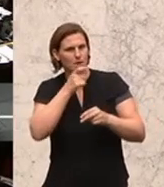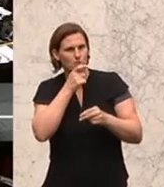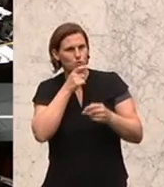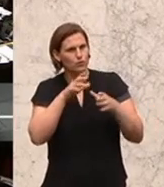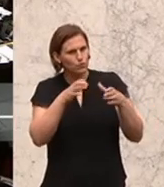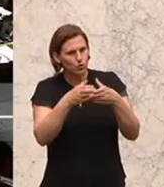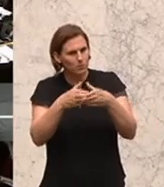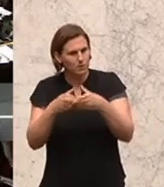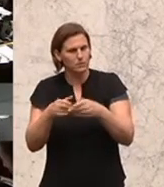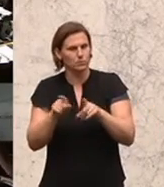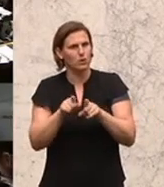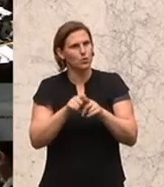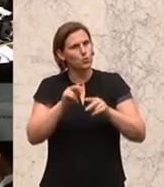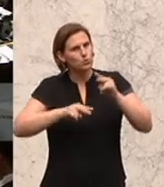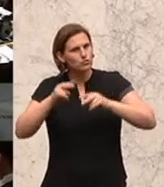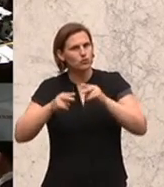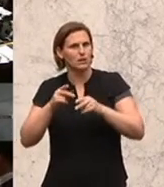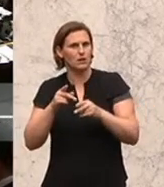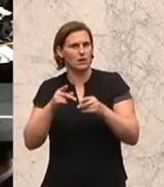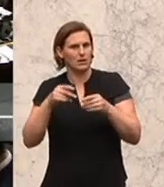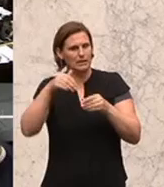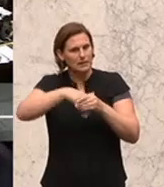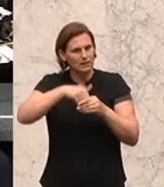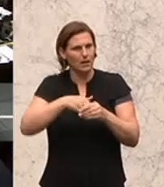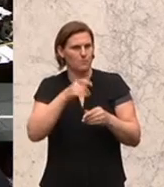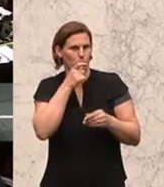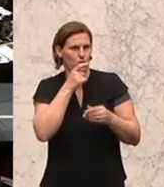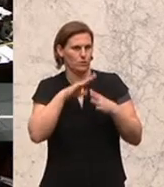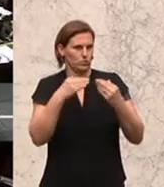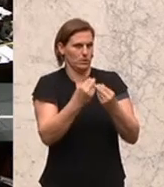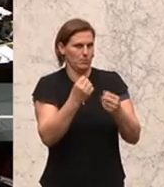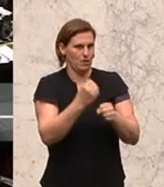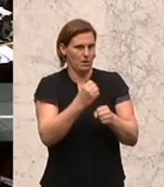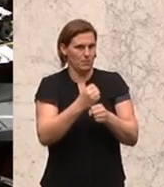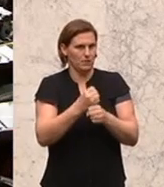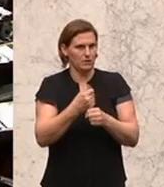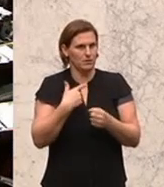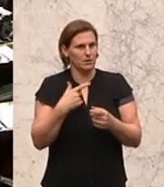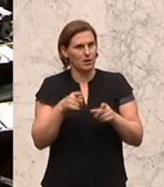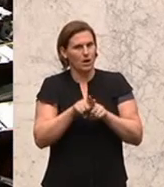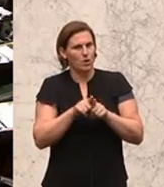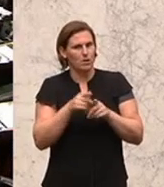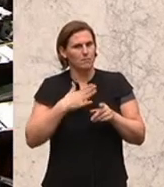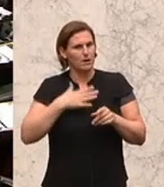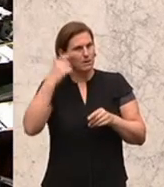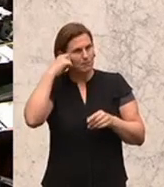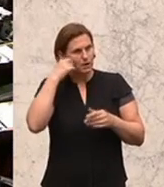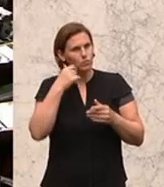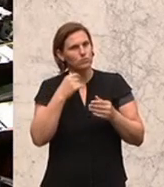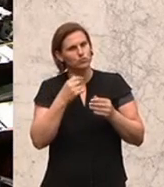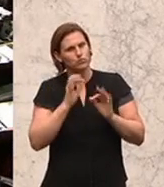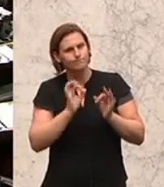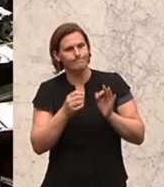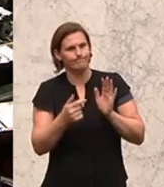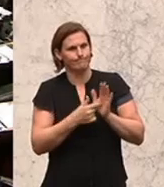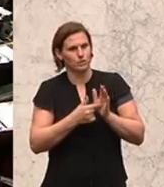und auch unterschiedliche Disziplinen miteinander arbeiten, was meines Erachtens aber auch ganz bestimmte Voraussetzungen schon in der